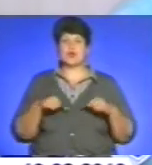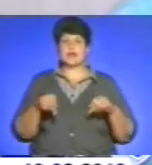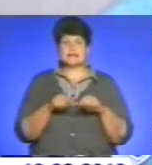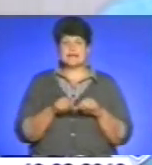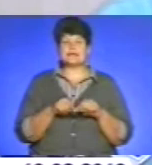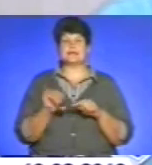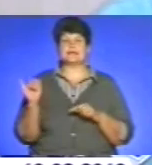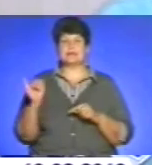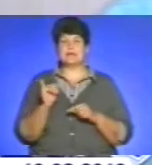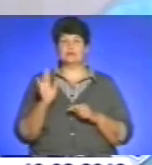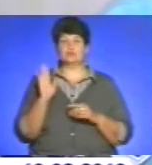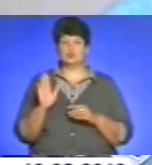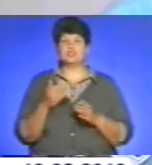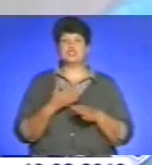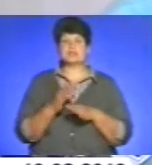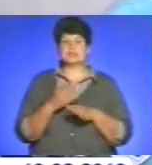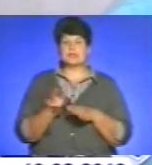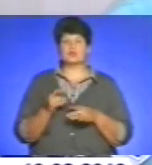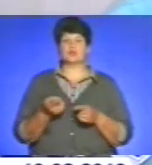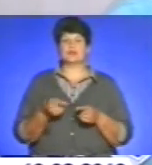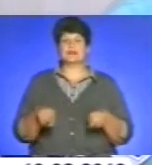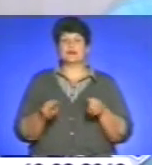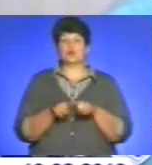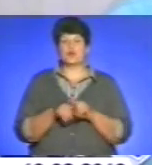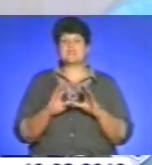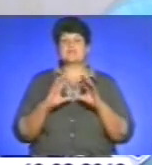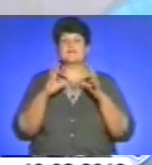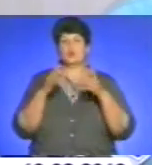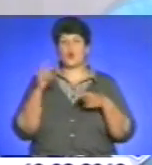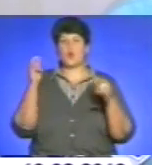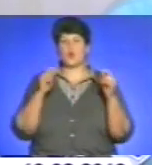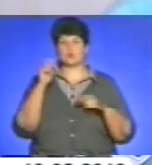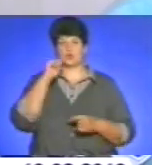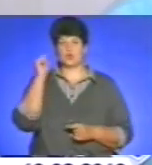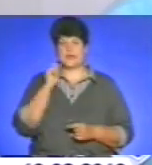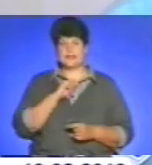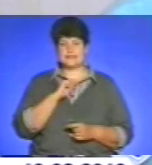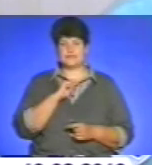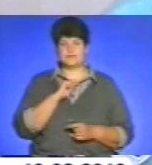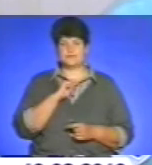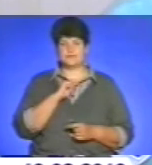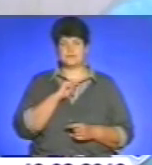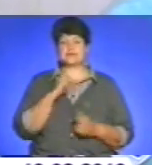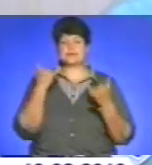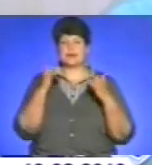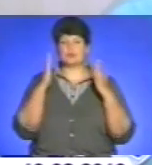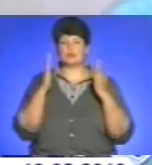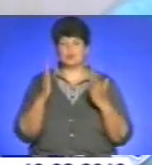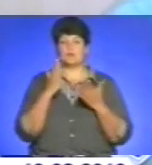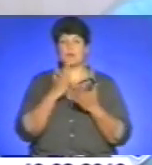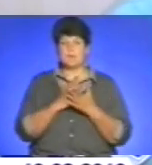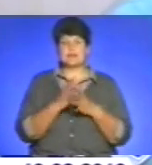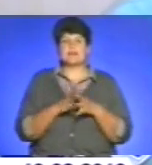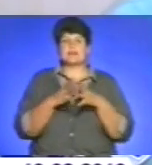буде невід'ємною частиною також світового конгресу українців, але просто зараз буде мати набагато,